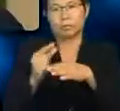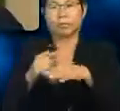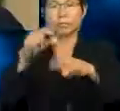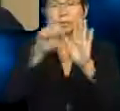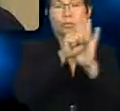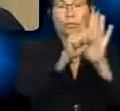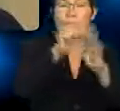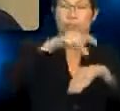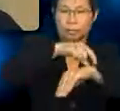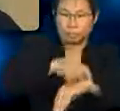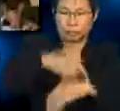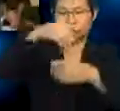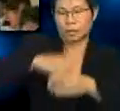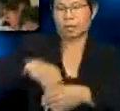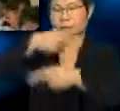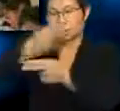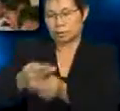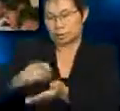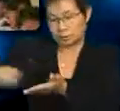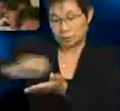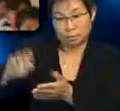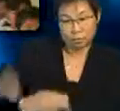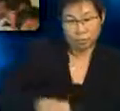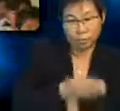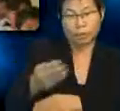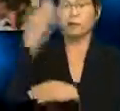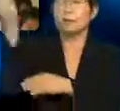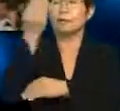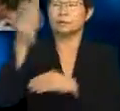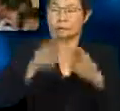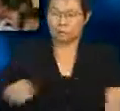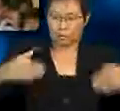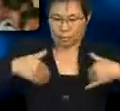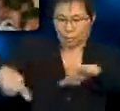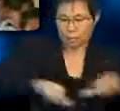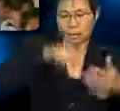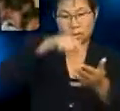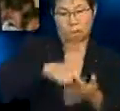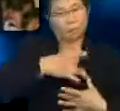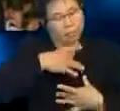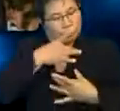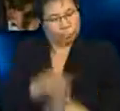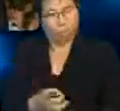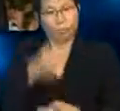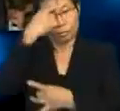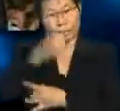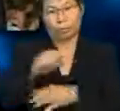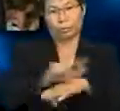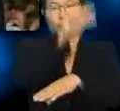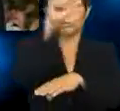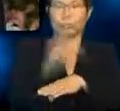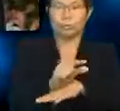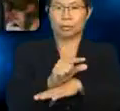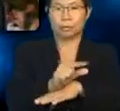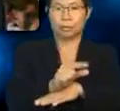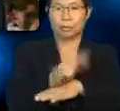dalam hasil karya mereka. Lazimnya, murid-murid yang mempunyai kecerdasan ini berminat untuk menggunakan